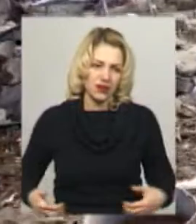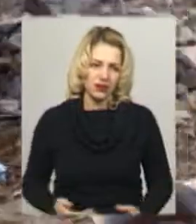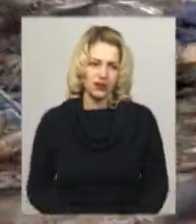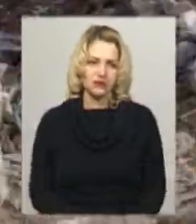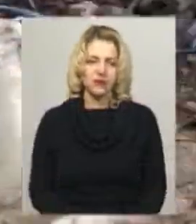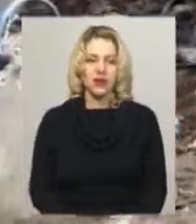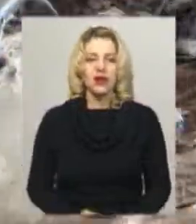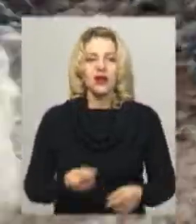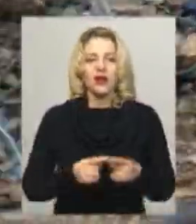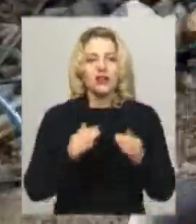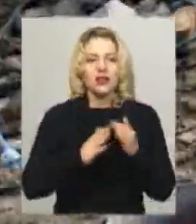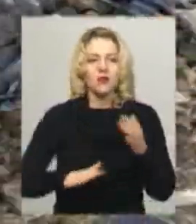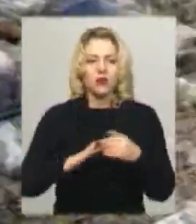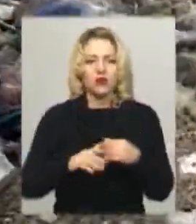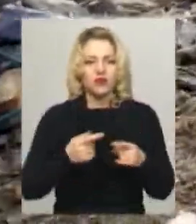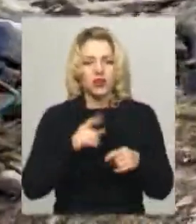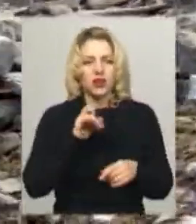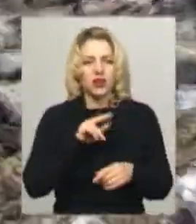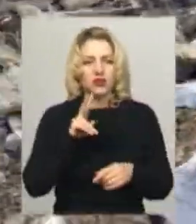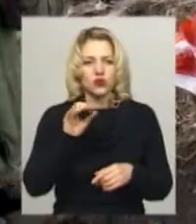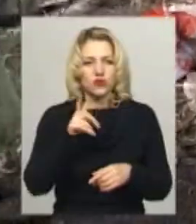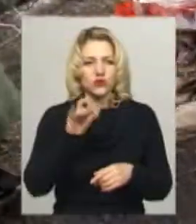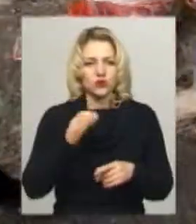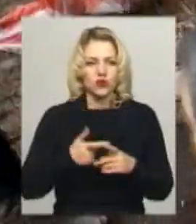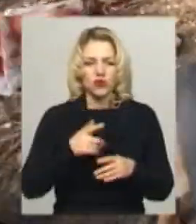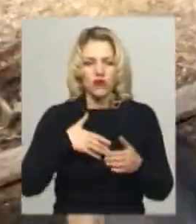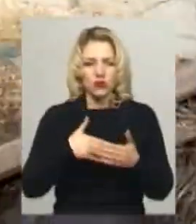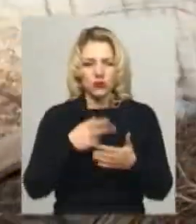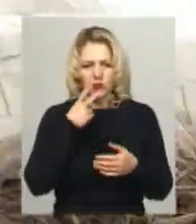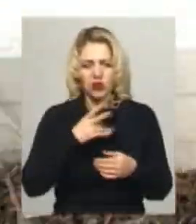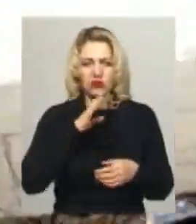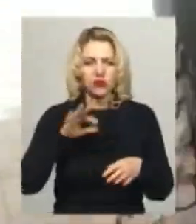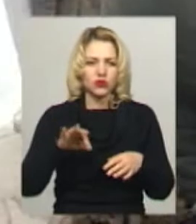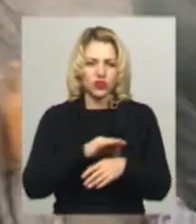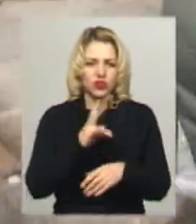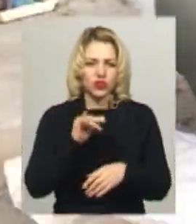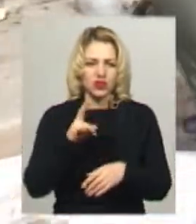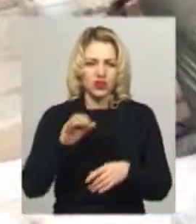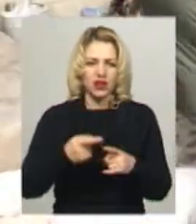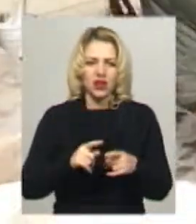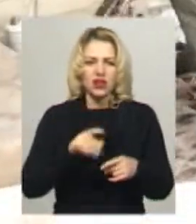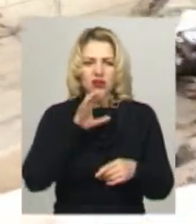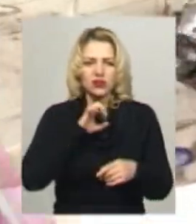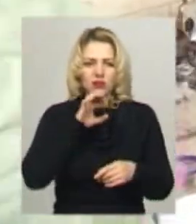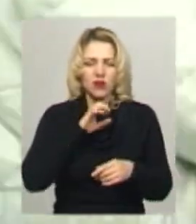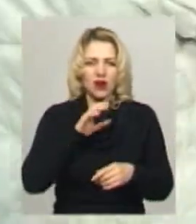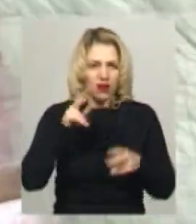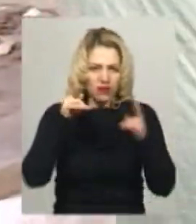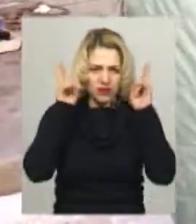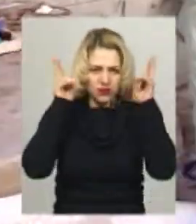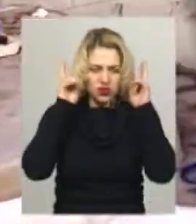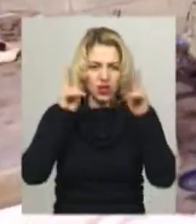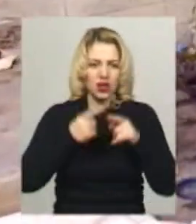А це подвір'я будинку Миколи Речковського. Його волонтерам показує дружина Ніна. Обійстя на ланцюгу охороняє вівчарка. Волонтерка